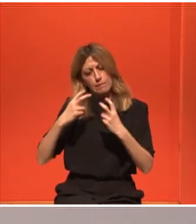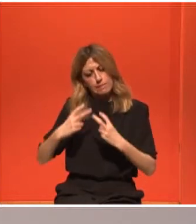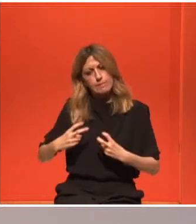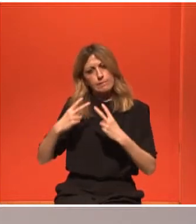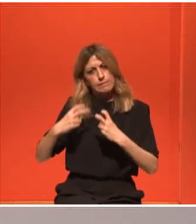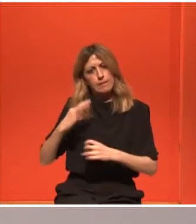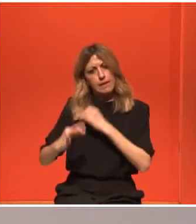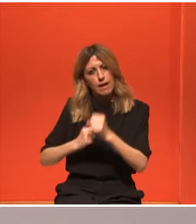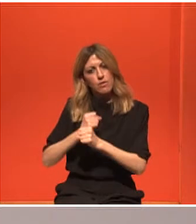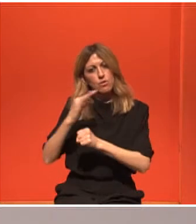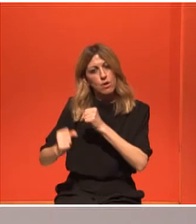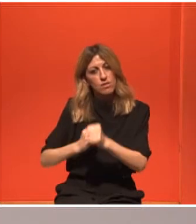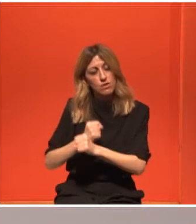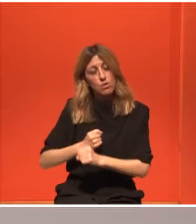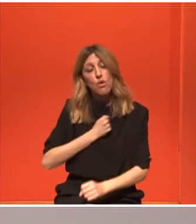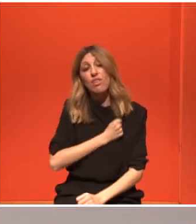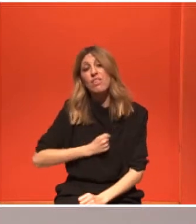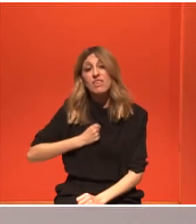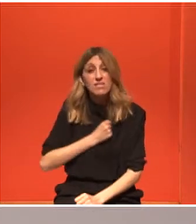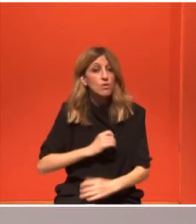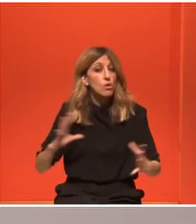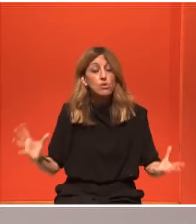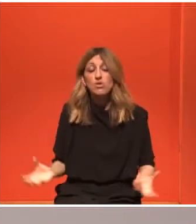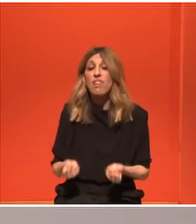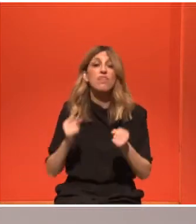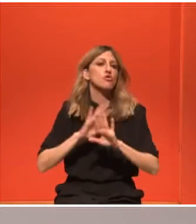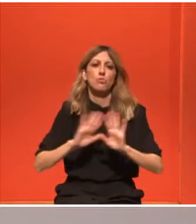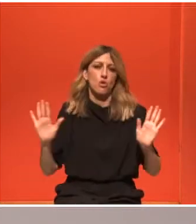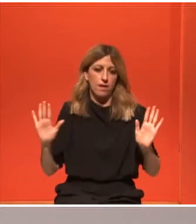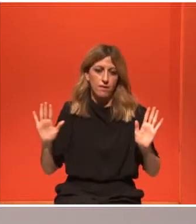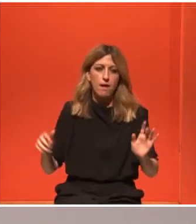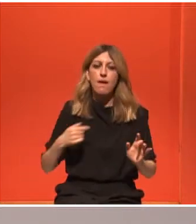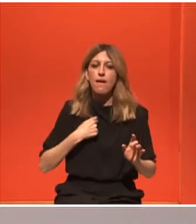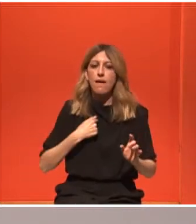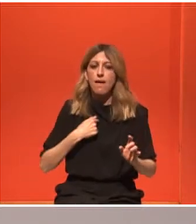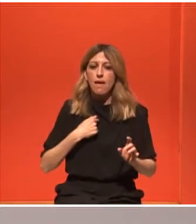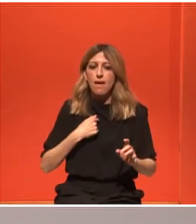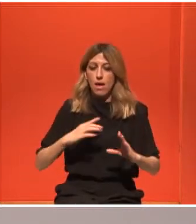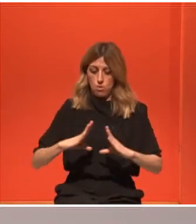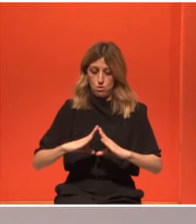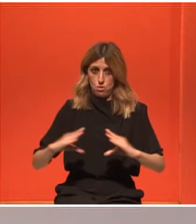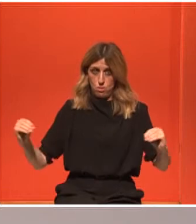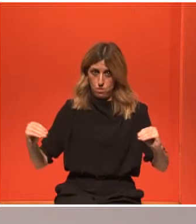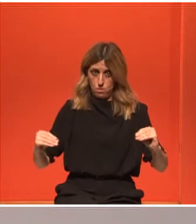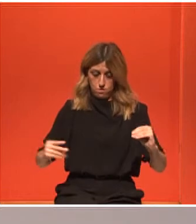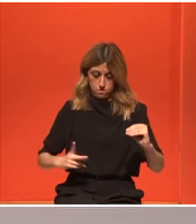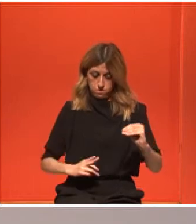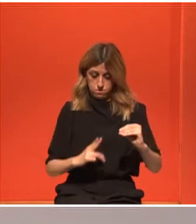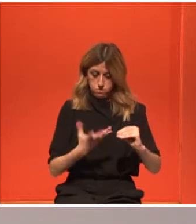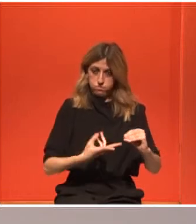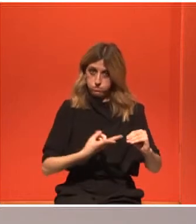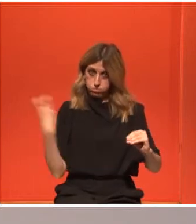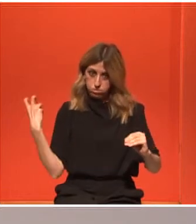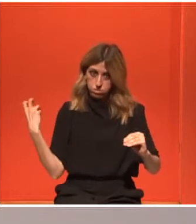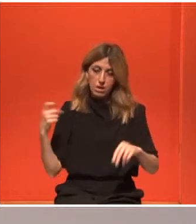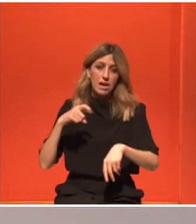Δυστυχώς δεν πρόλαβα να το. Έκανα μια ιστερεκτομή, γιατί έχω κάνει και ιστερεκτομή εγώ στα 41, αυτή τη στιγμή με 45 ετών.